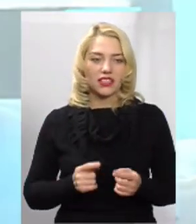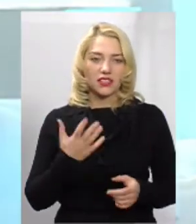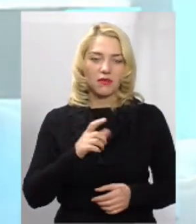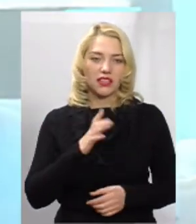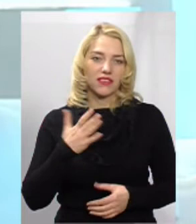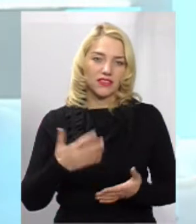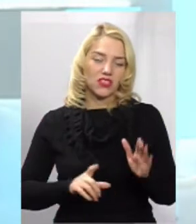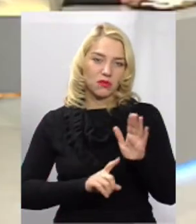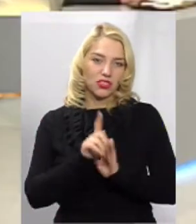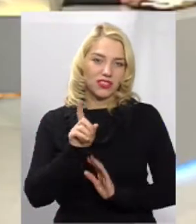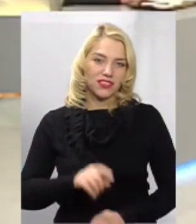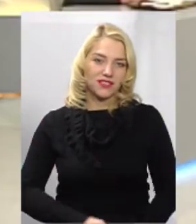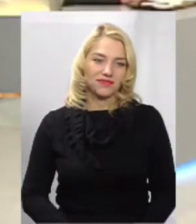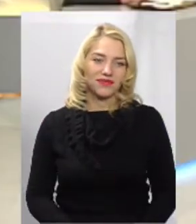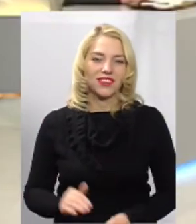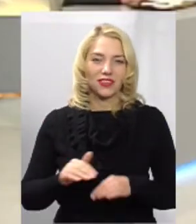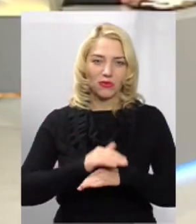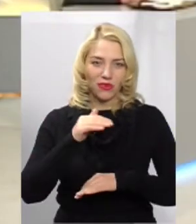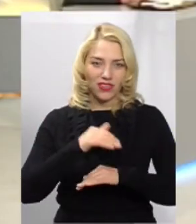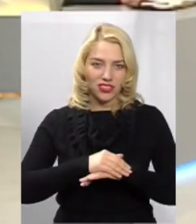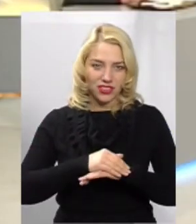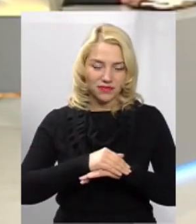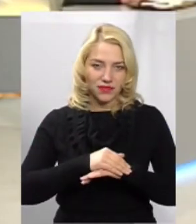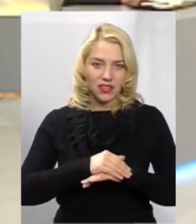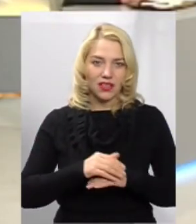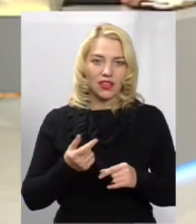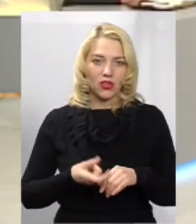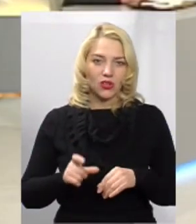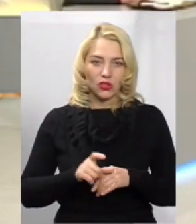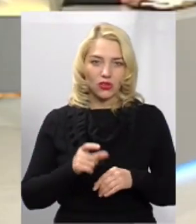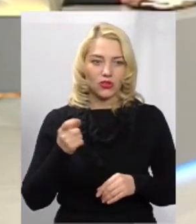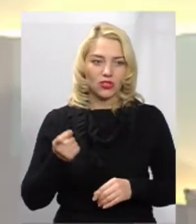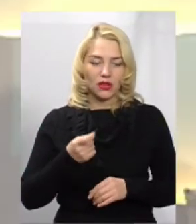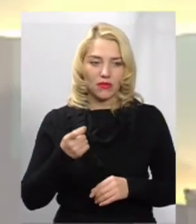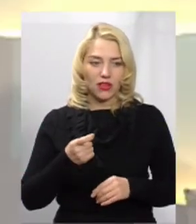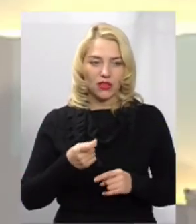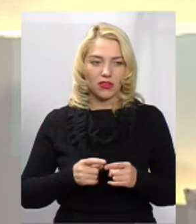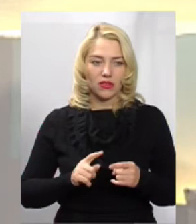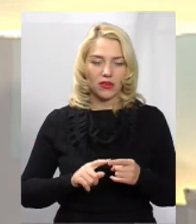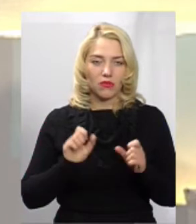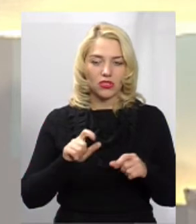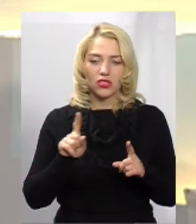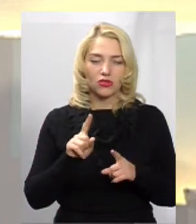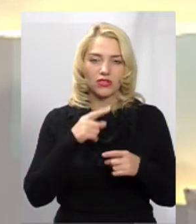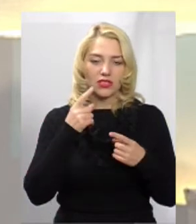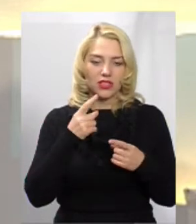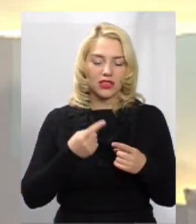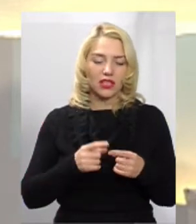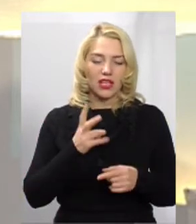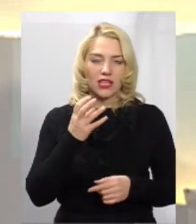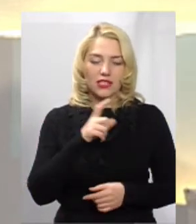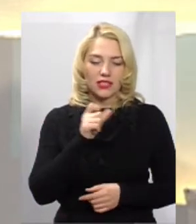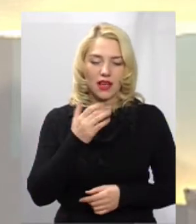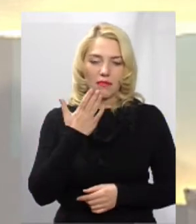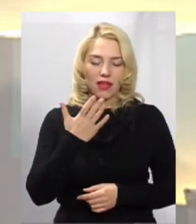хвилин уже розпочались. Прошу. Доброго вечора. Дуже мало для того, щоб прозвітувати за 5 хвилин про таку обширну галузю